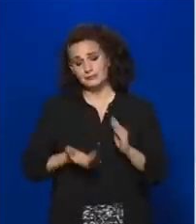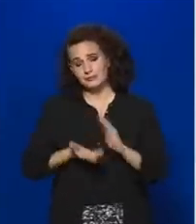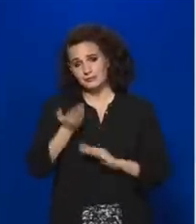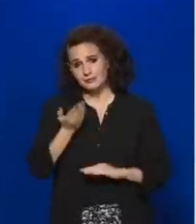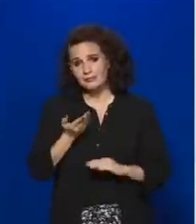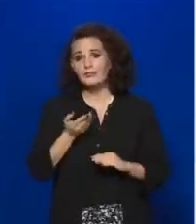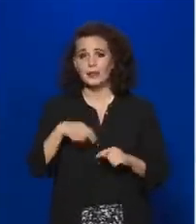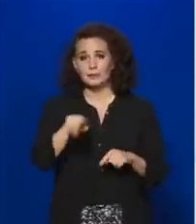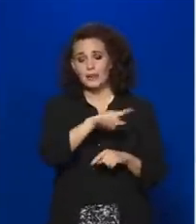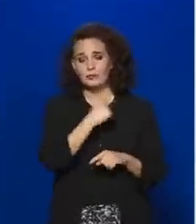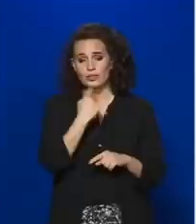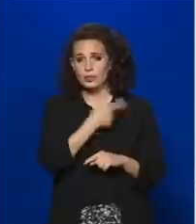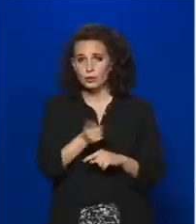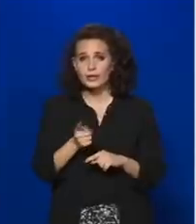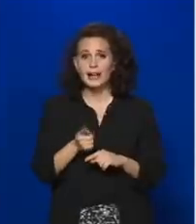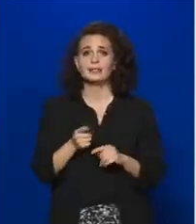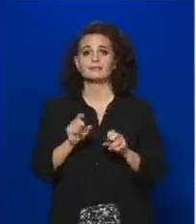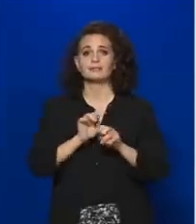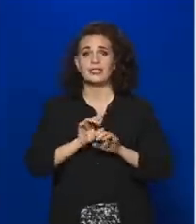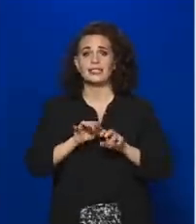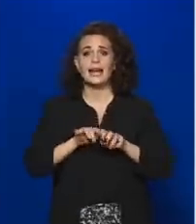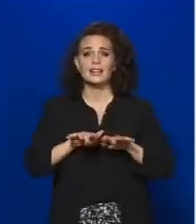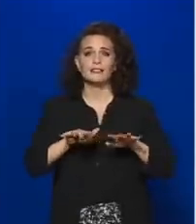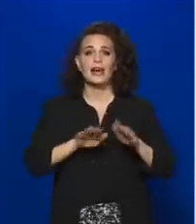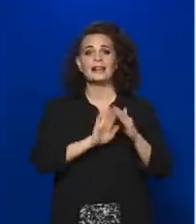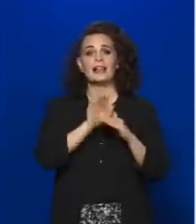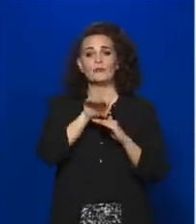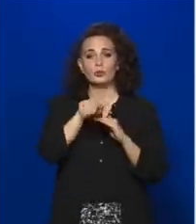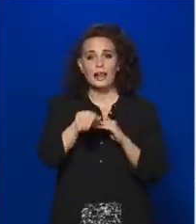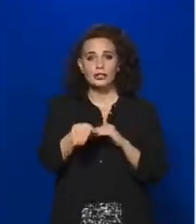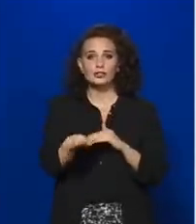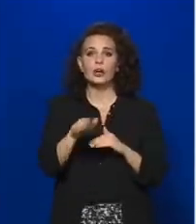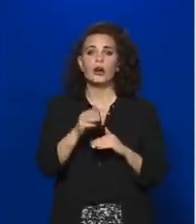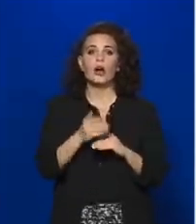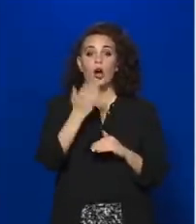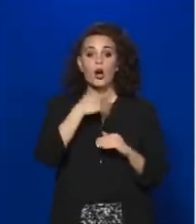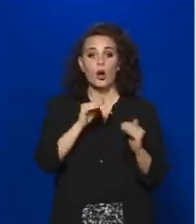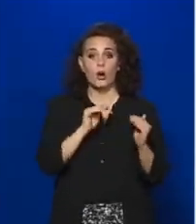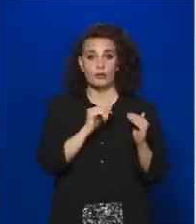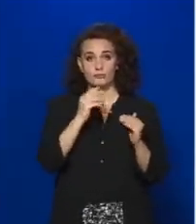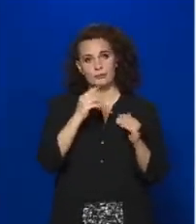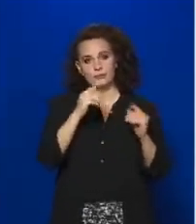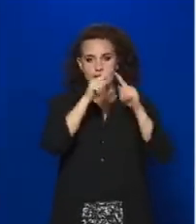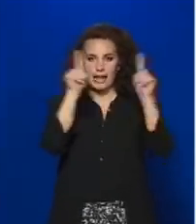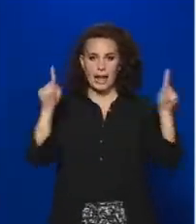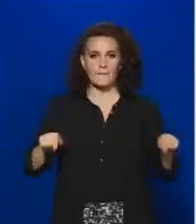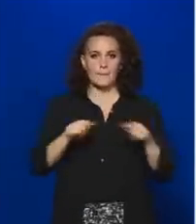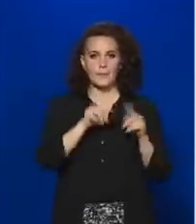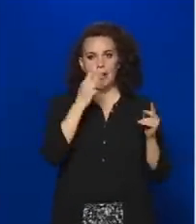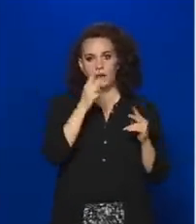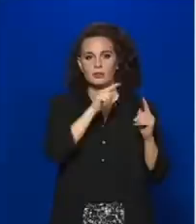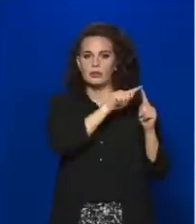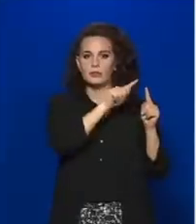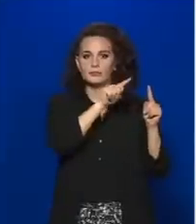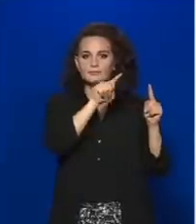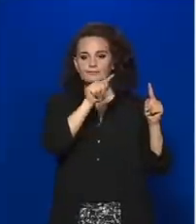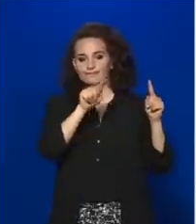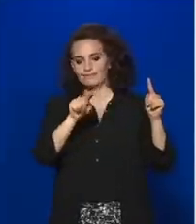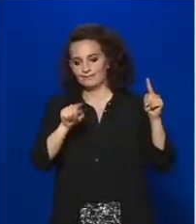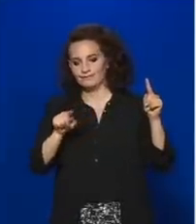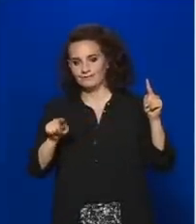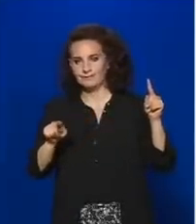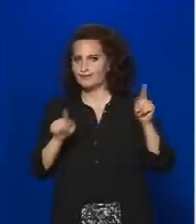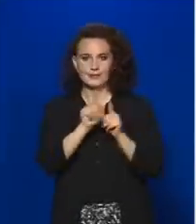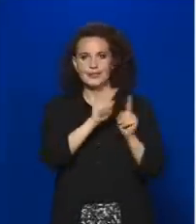általában a járvány levonulása is, hogyha egy ábrán nézzük, akkor nem egy egyenes vonalú lefelé tartó nyíl, hanem sokkal inkább farkas